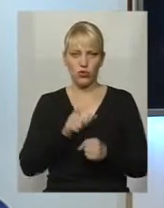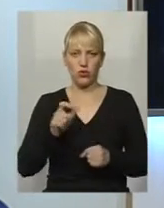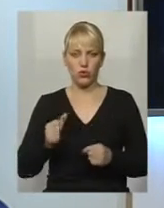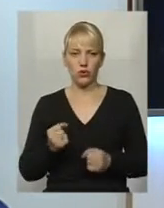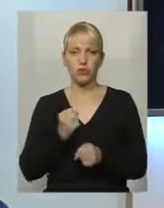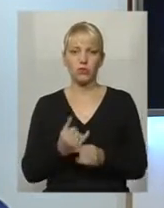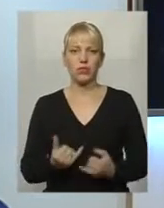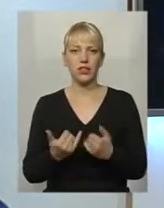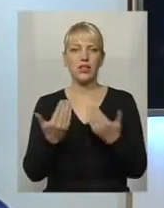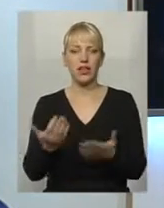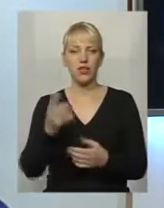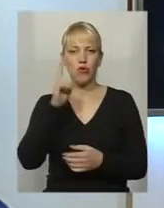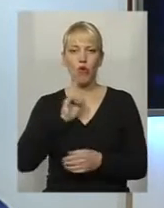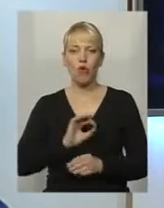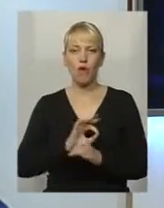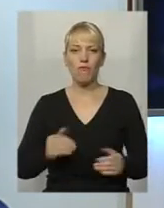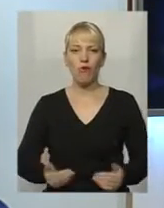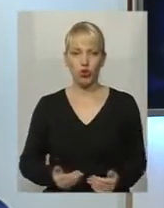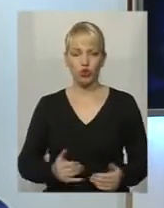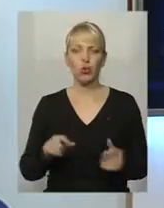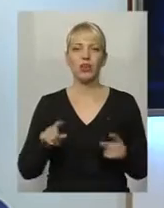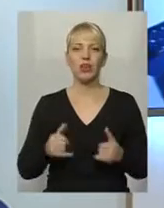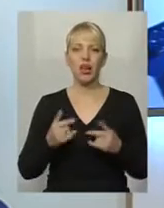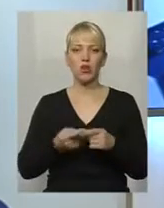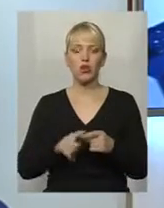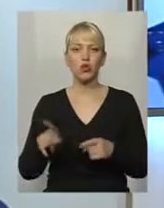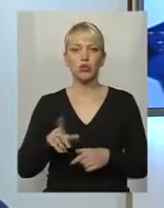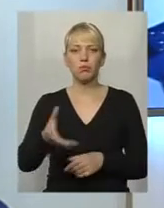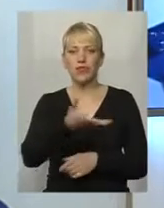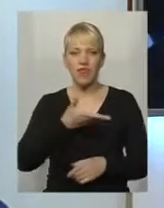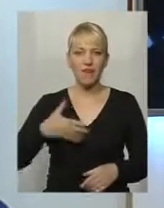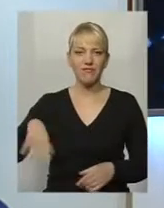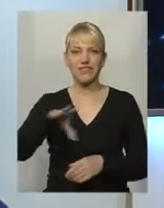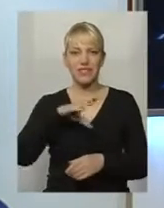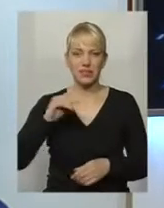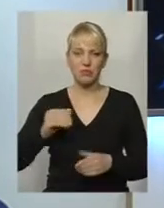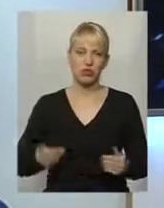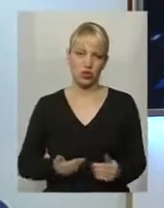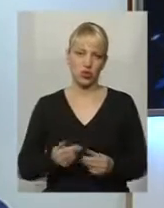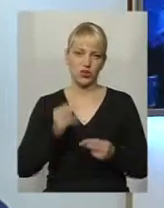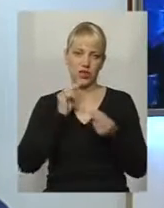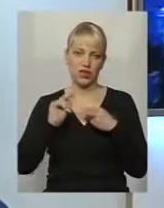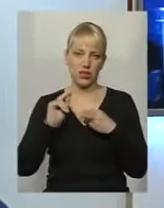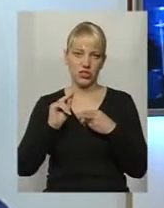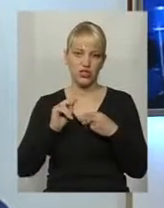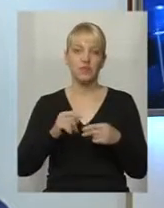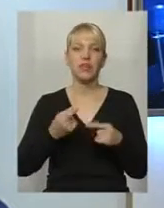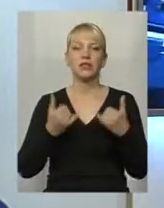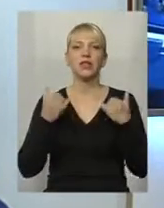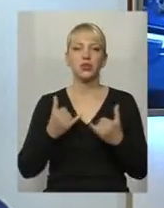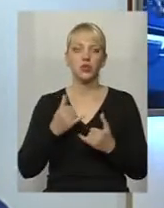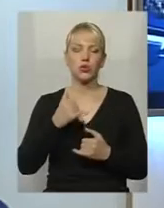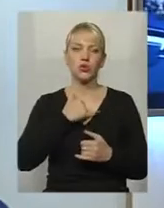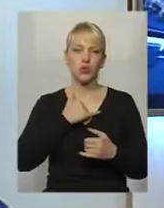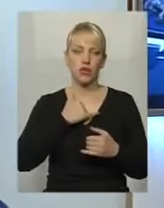для їхнього комфорту і для того, аби нам всім жилося значно краще? Сьогодні у нас в